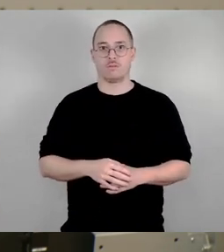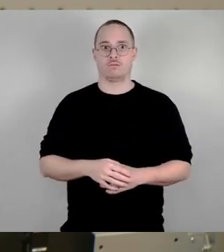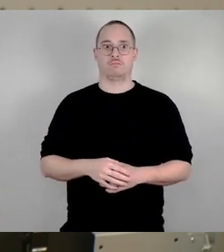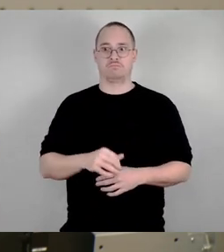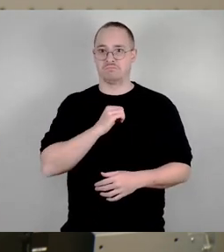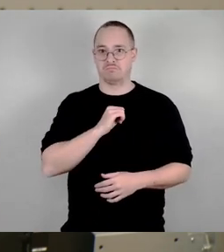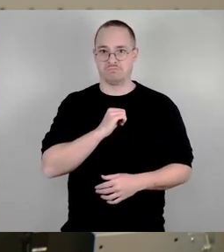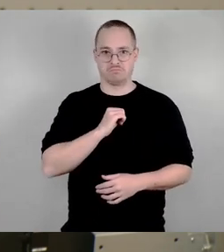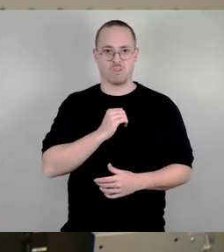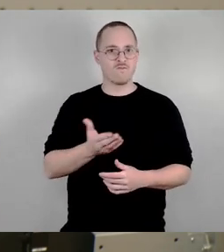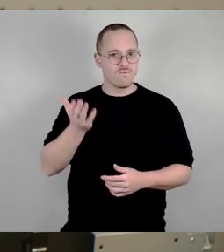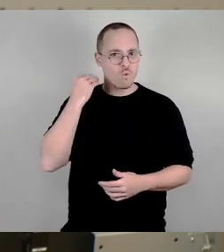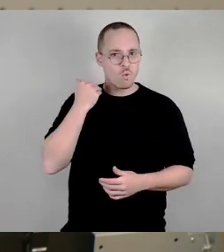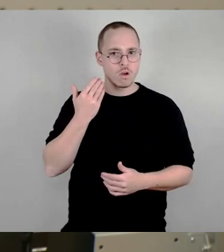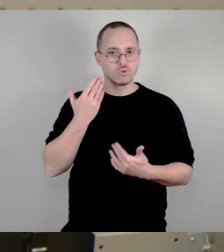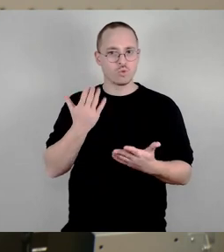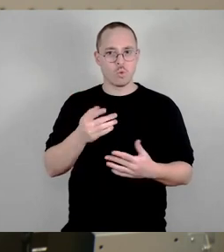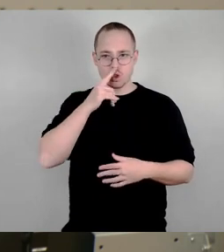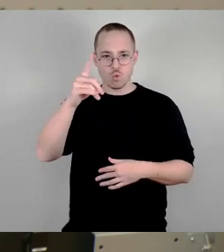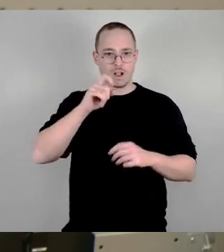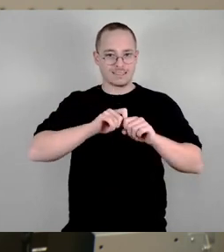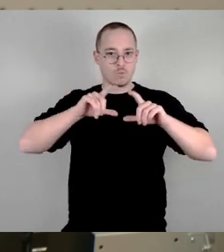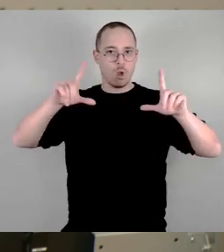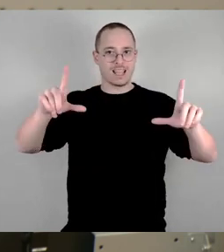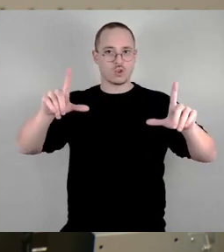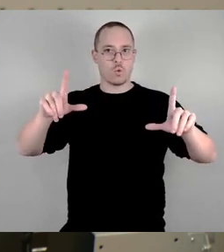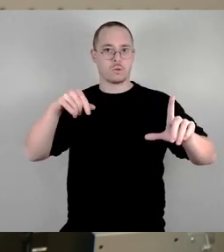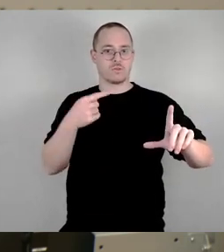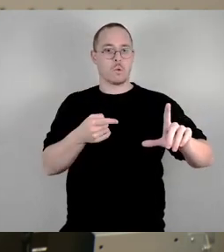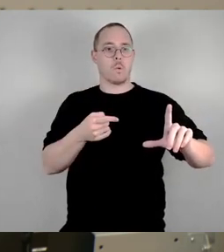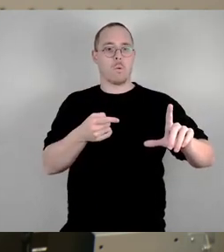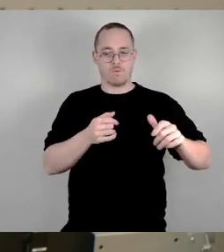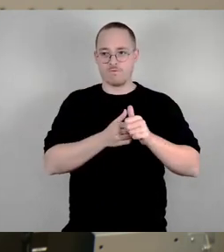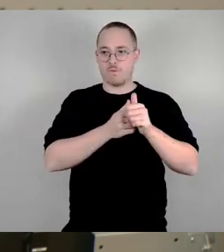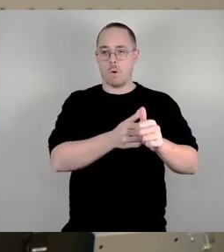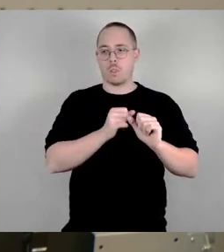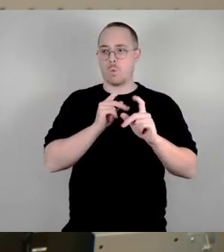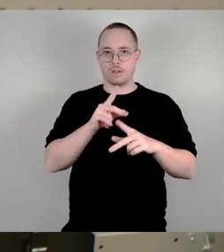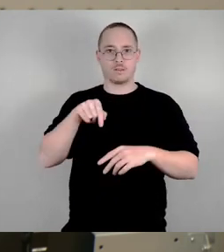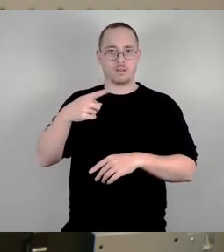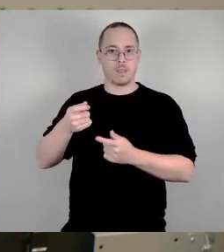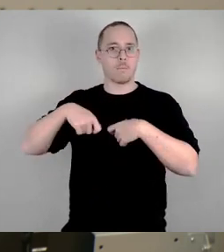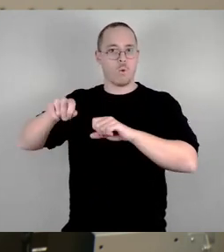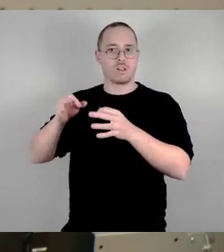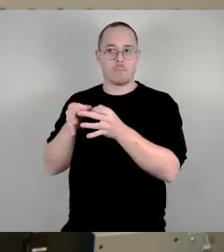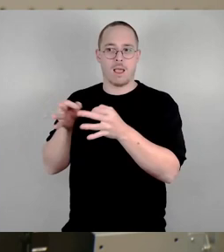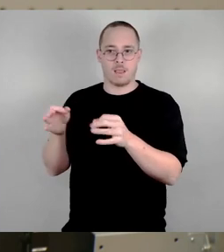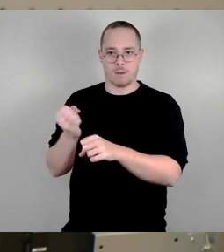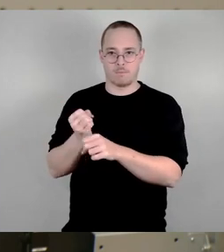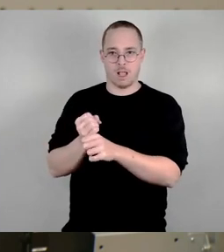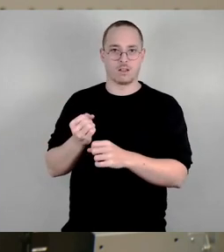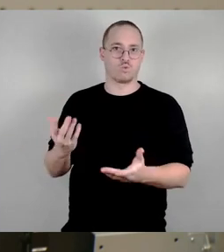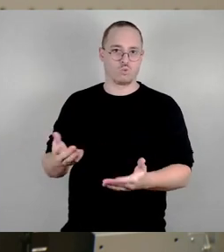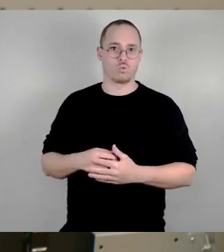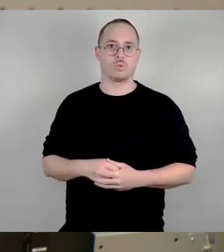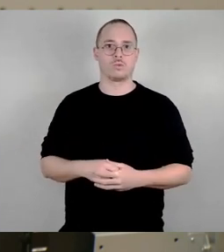verkehrliche Maßnahmen vorgenommen haben, auch bauliche Maßnahmen im Stadtverkehr vorgenommen haben. Und dabei immer auf diese